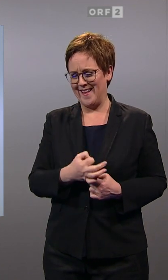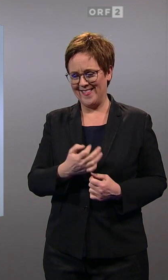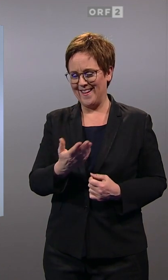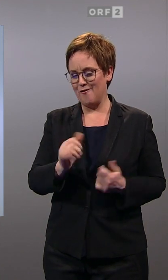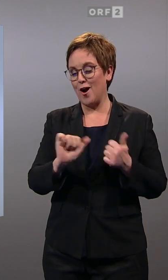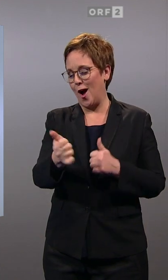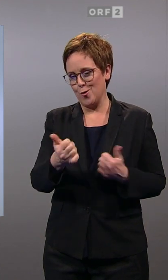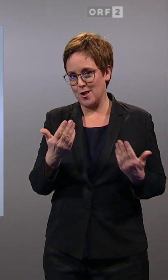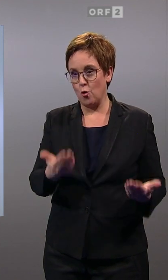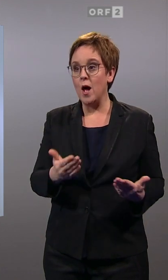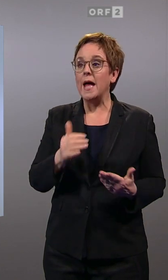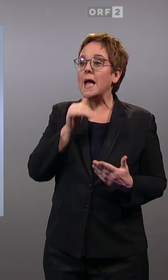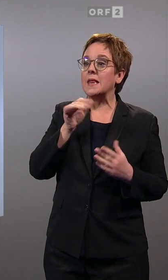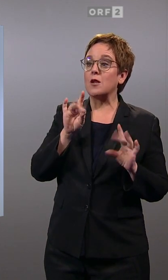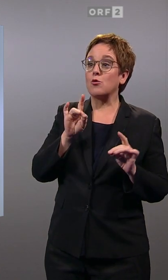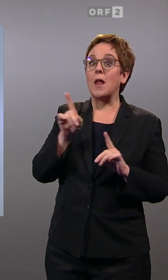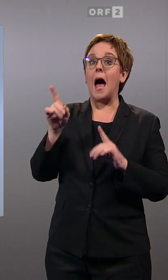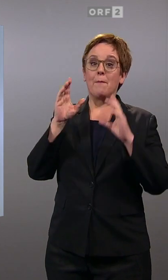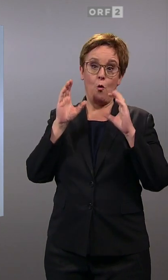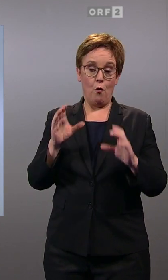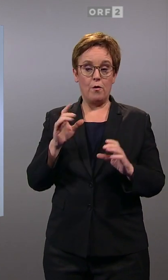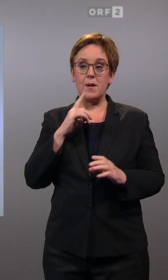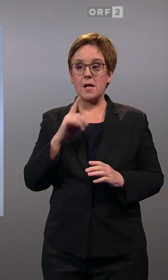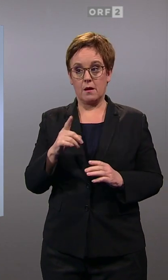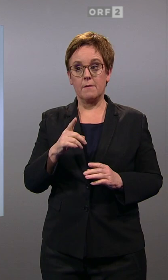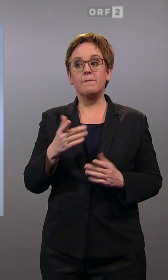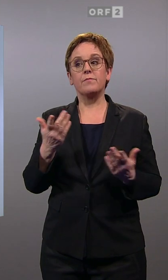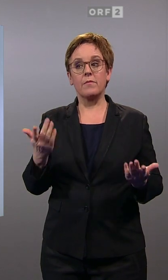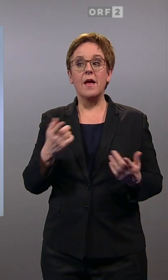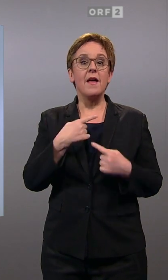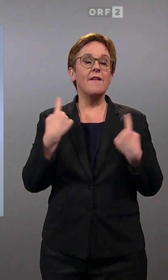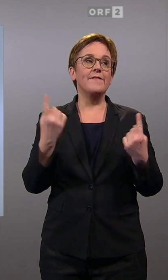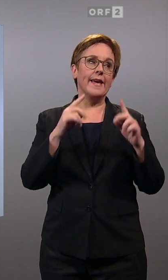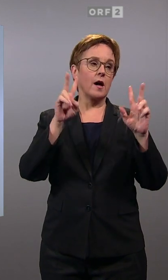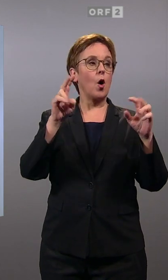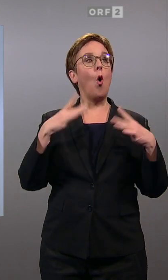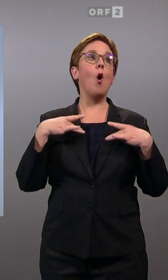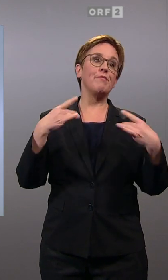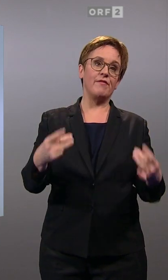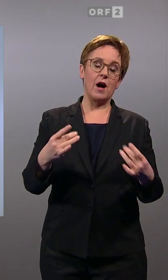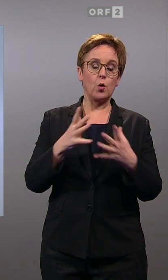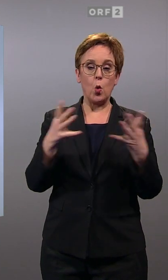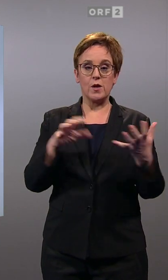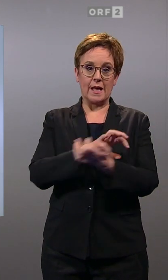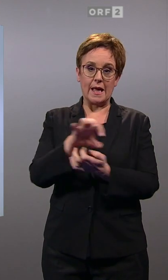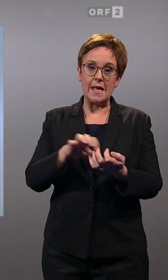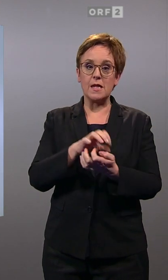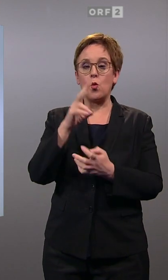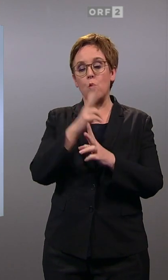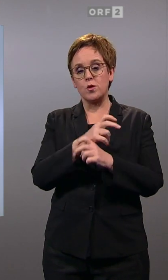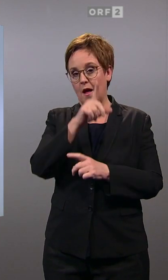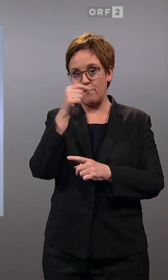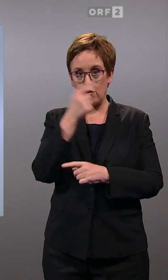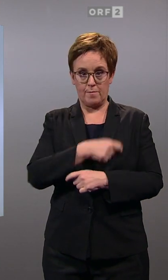zu tun, außer bei der ÖVP. Bei der ÖVP wird man sagen, ja, wir sind Opfer einer großen Krise der österreichischen Volkspartei.